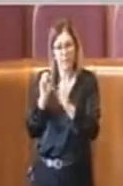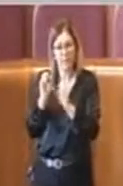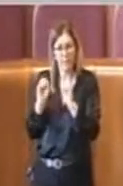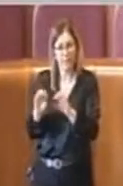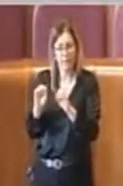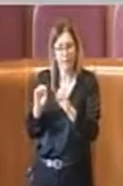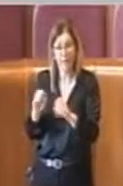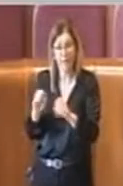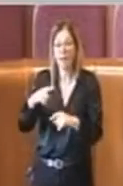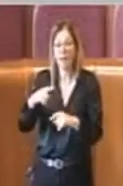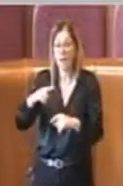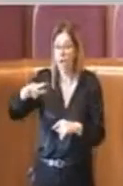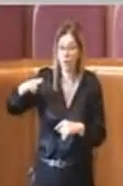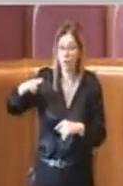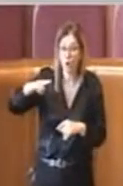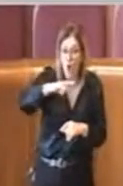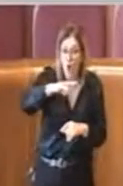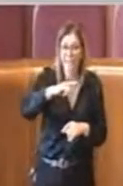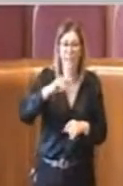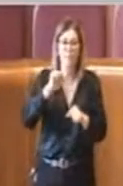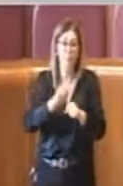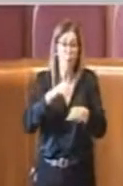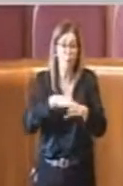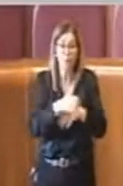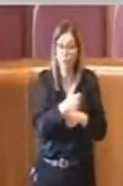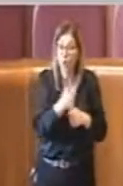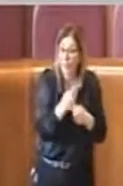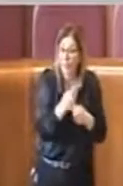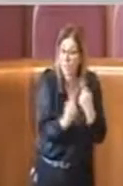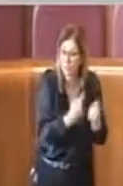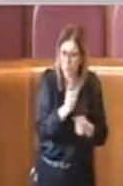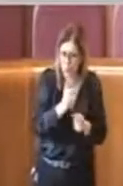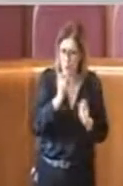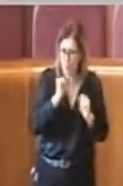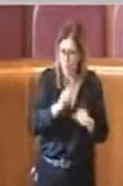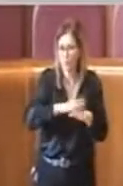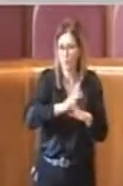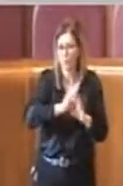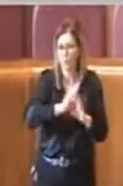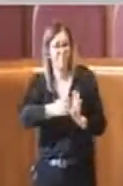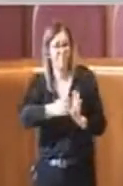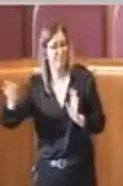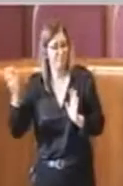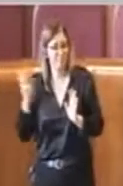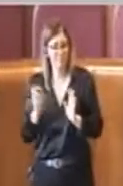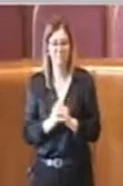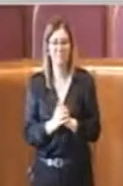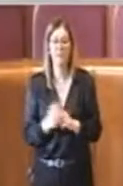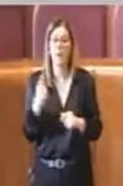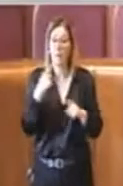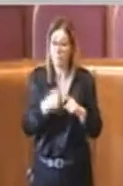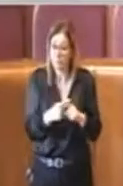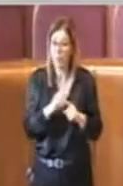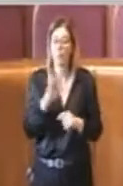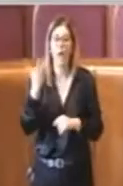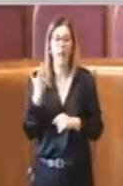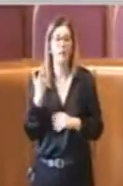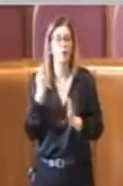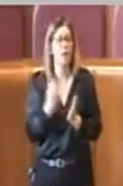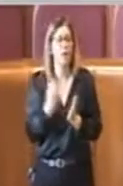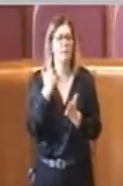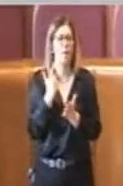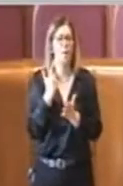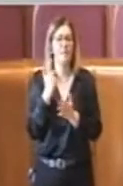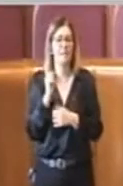utilizzati sono effettivamente molteplici. Peraltro vogliamo cogliere un altro elemento importante.